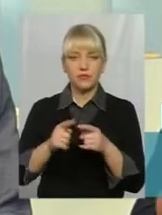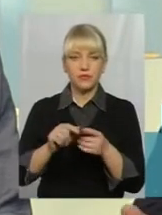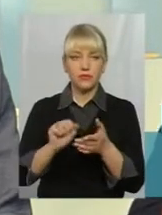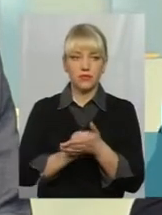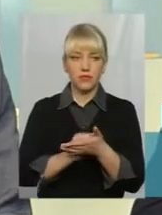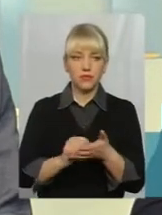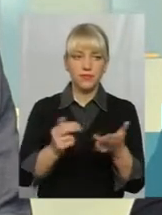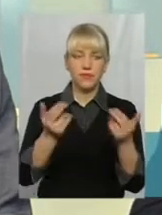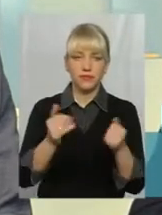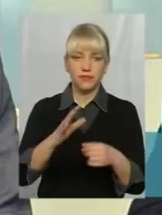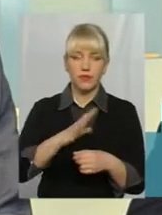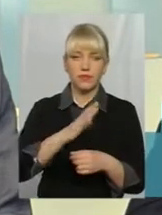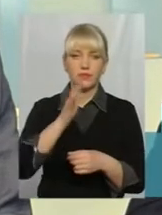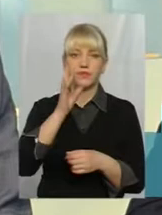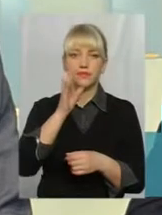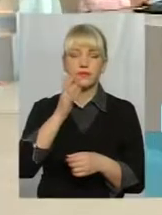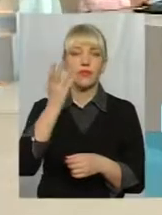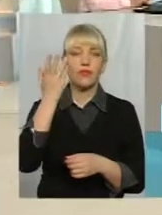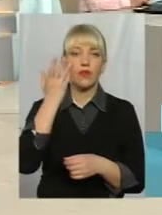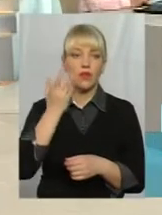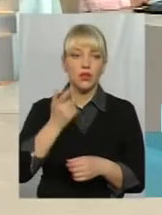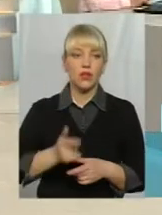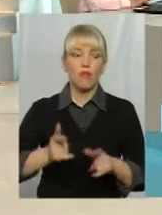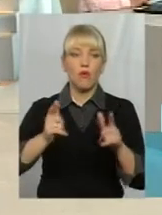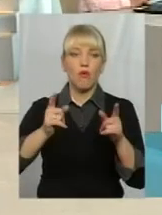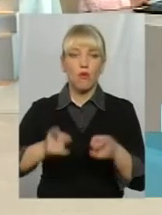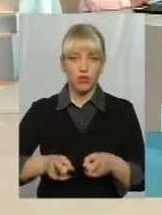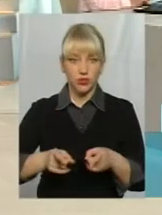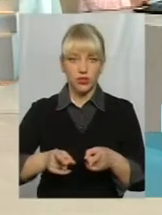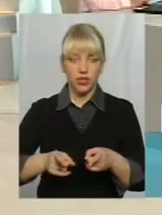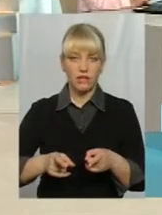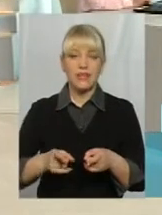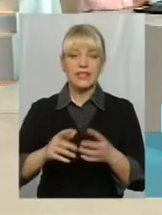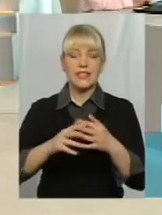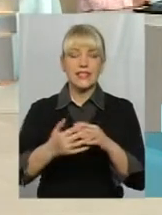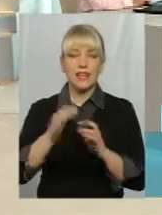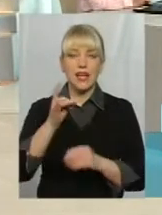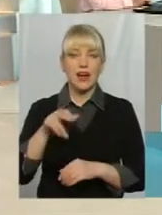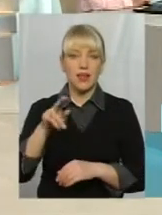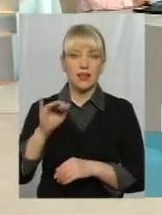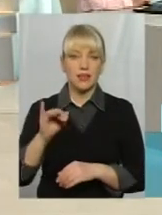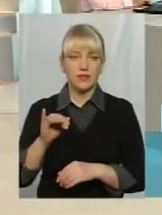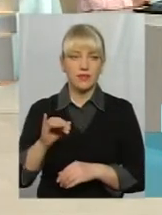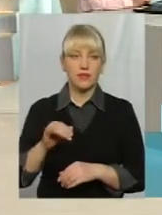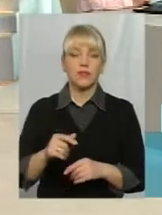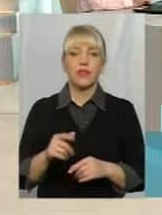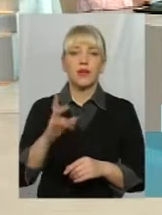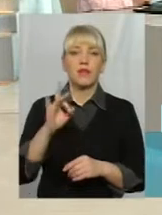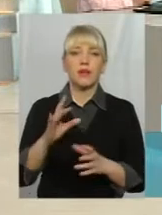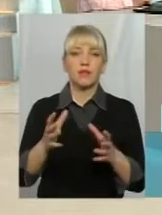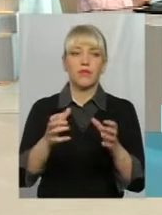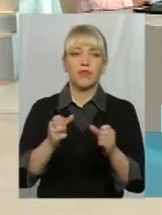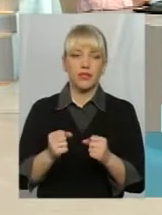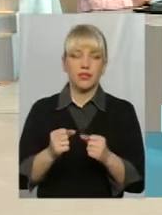Так, дійсно був період, коли погодження в сільських рад при прийнятті рішень